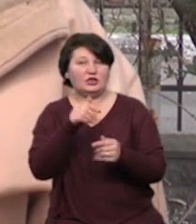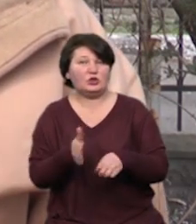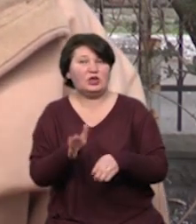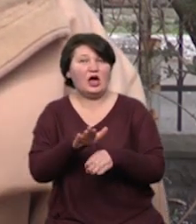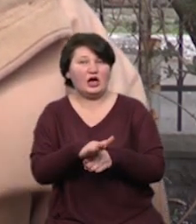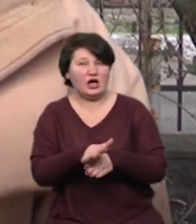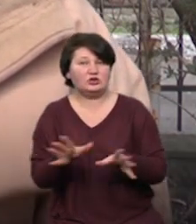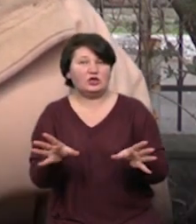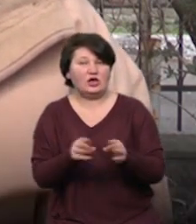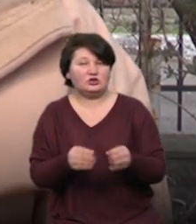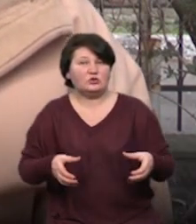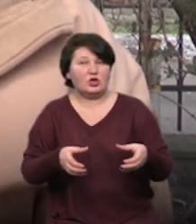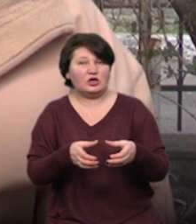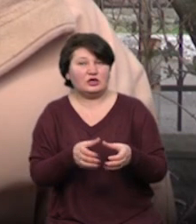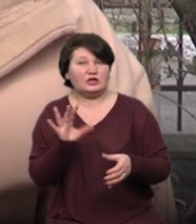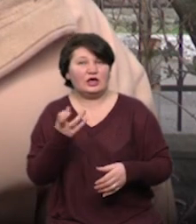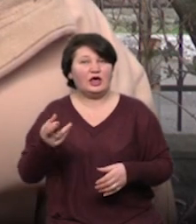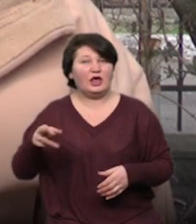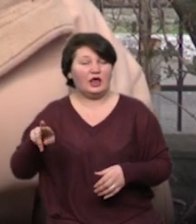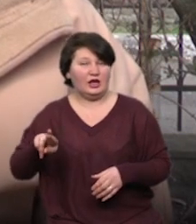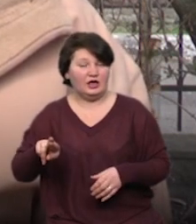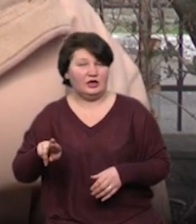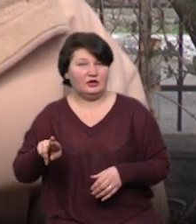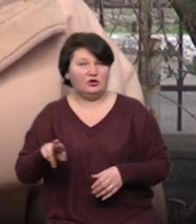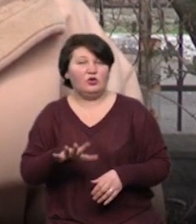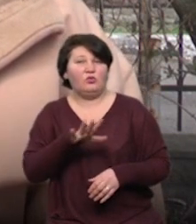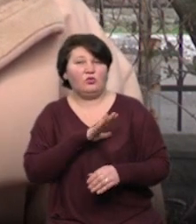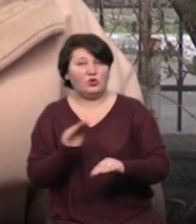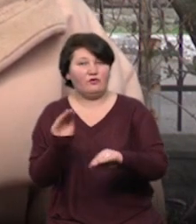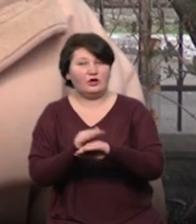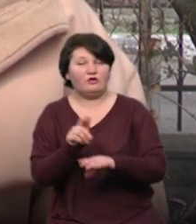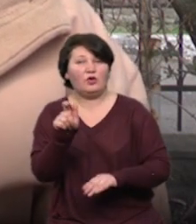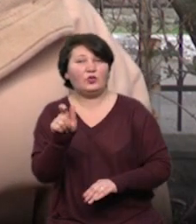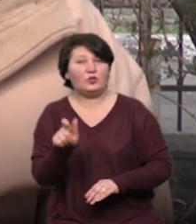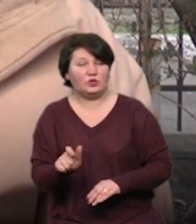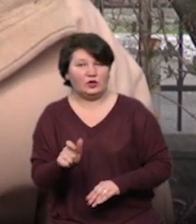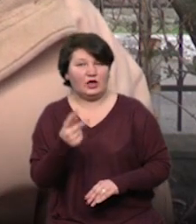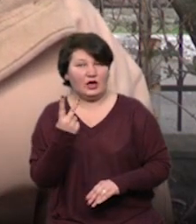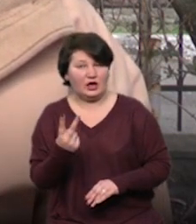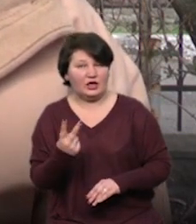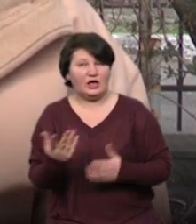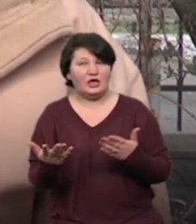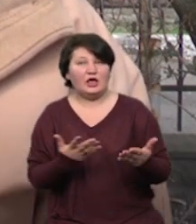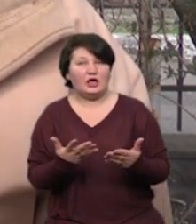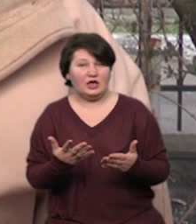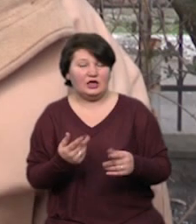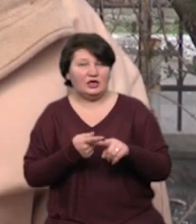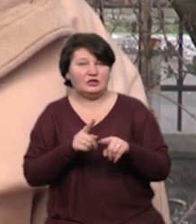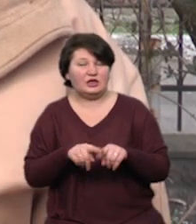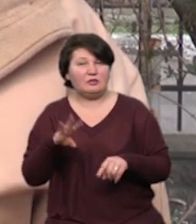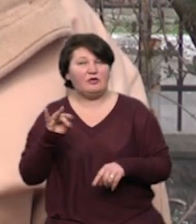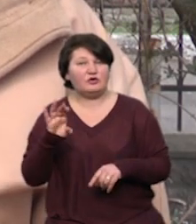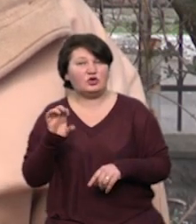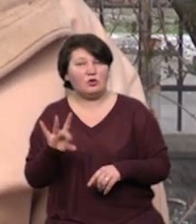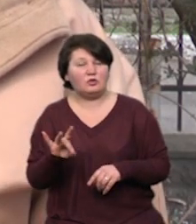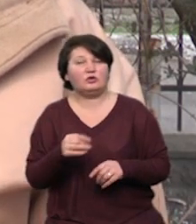громадською організацією «Скелі». При цьому було виявлено двох людей, які безпосередньо в тепловізорі ми це добре бачили, здійснювали